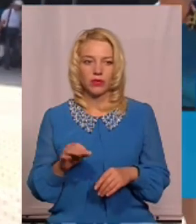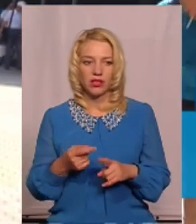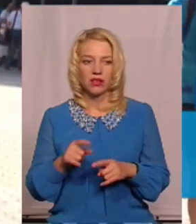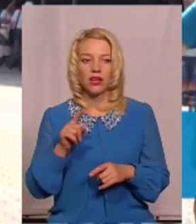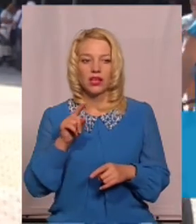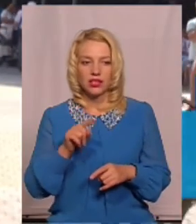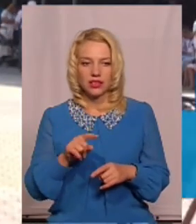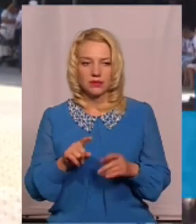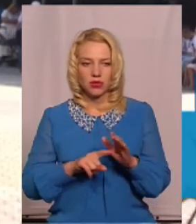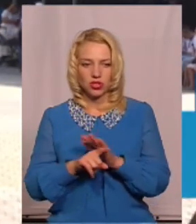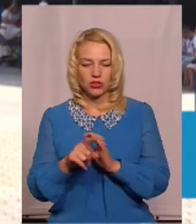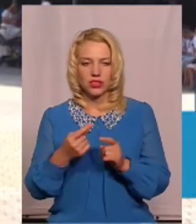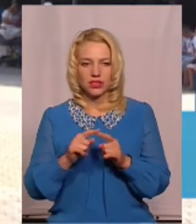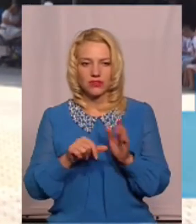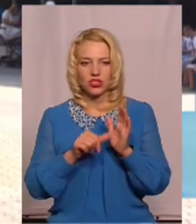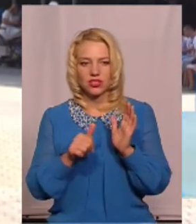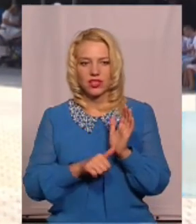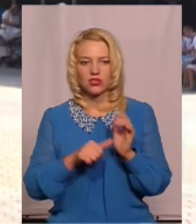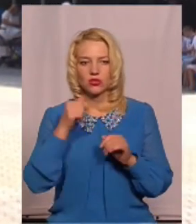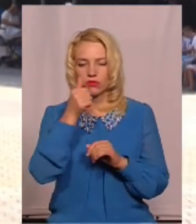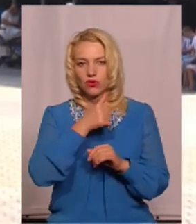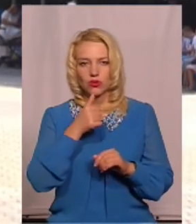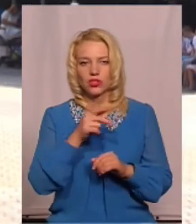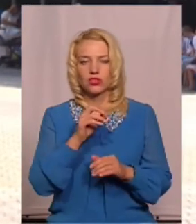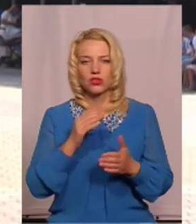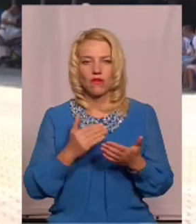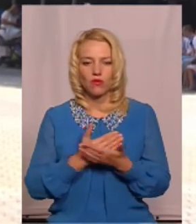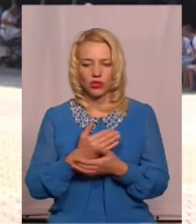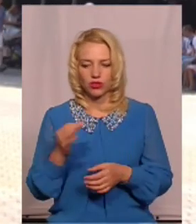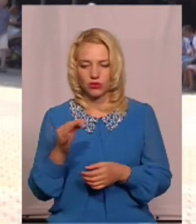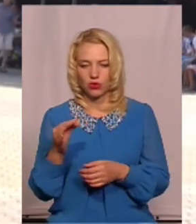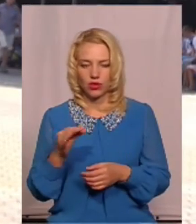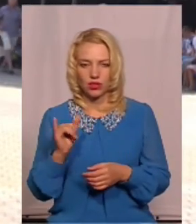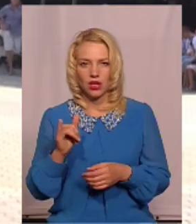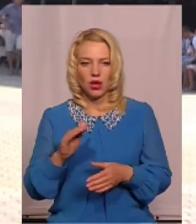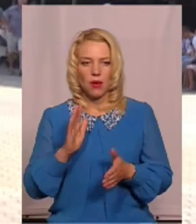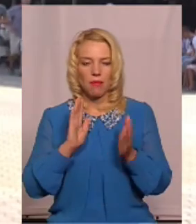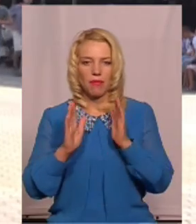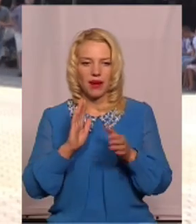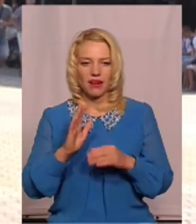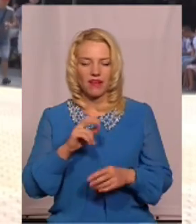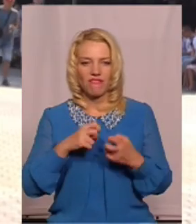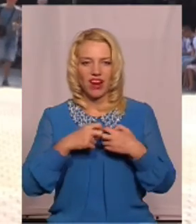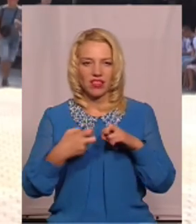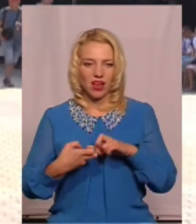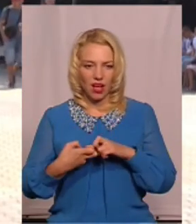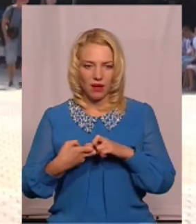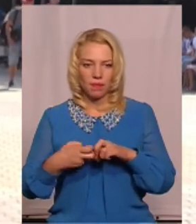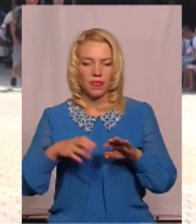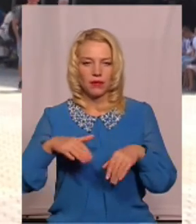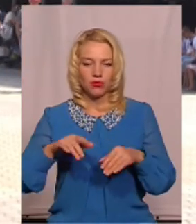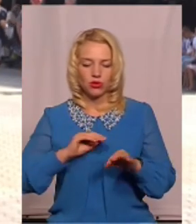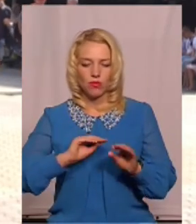Почалося це ще в 2016 році з новою громадською обиральною в парку Франка. Потім ми